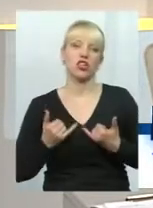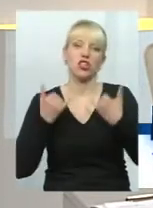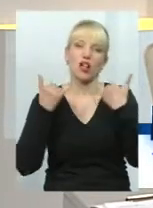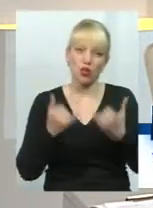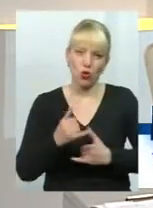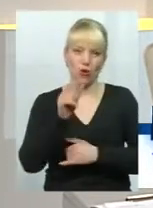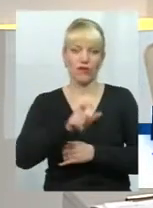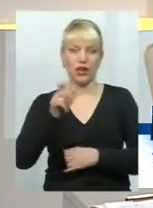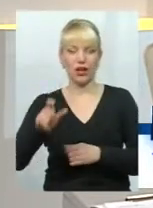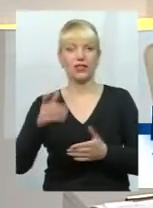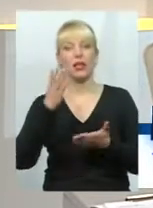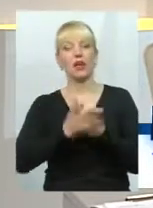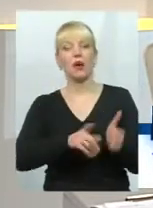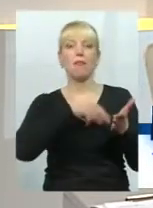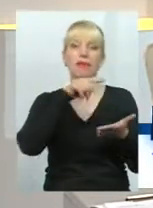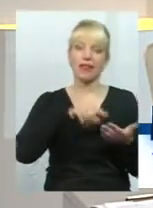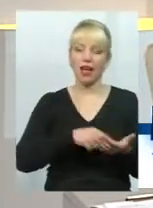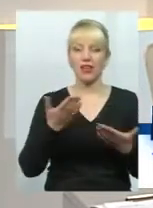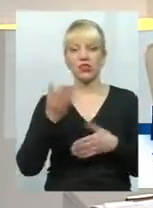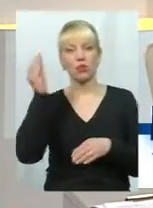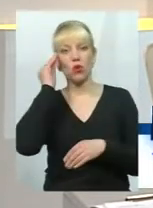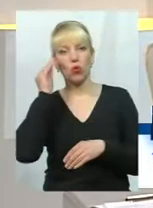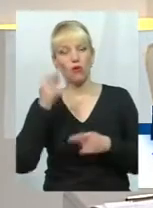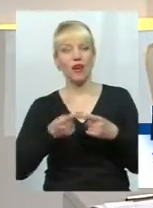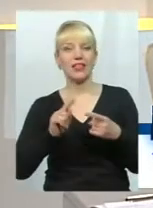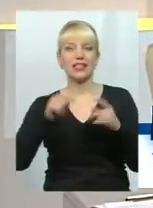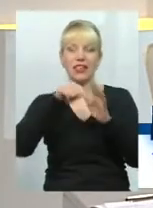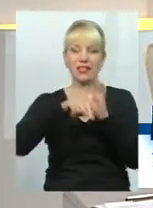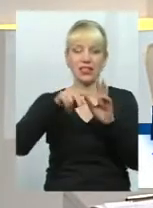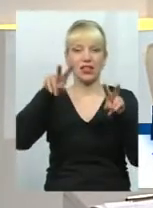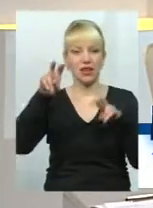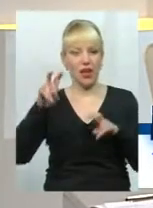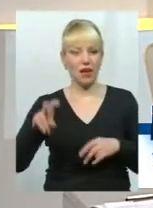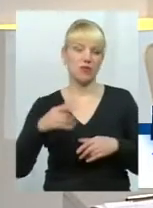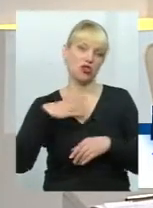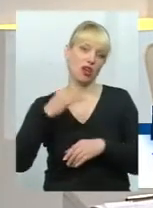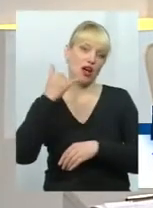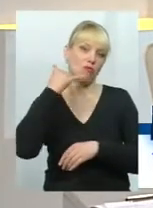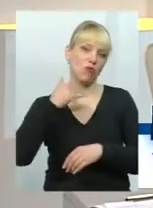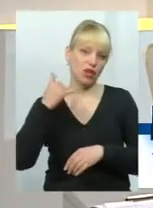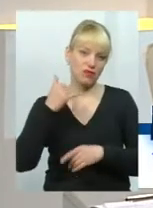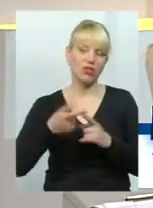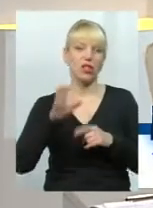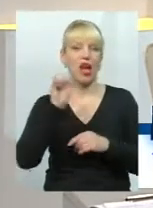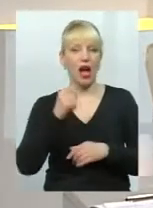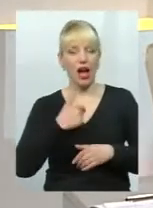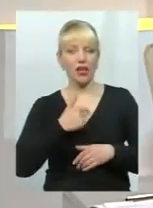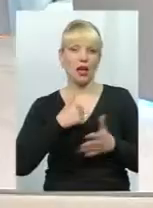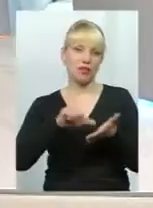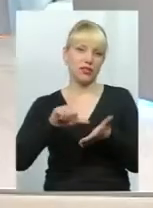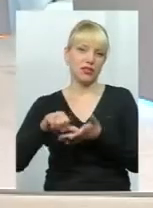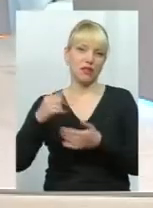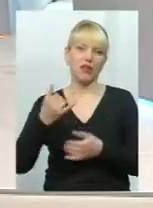запитання або ж міркування зазначеної теми, чекаємо на телефонні дзвінки. А я представляю